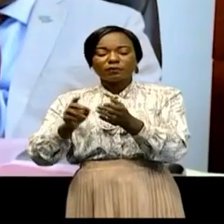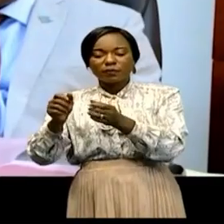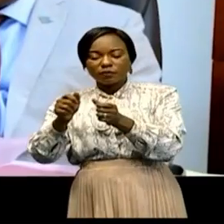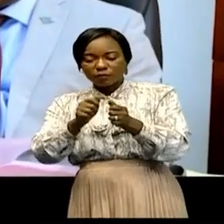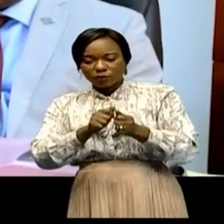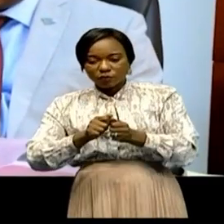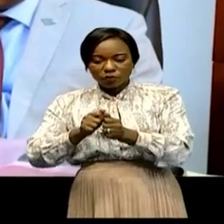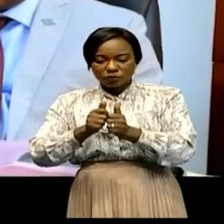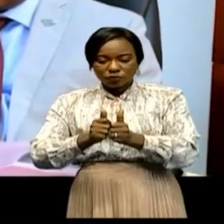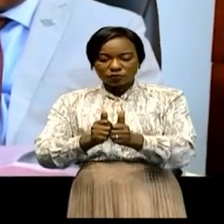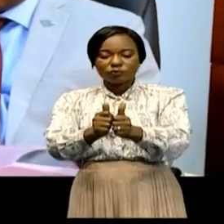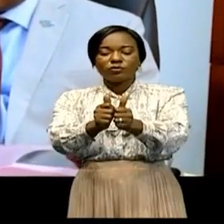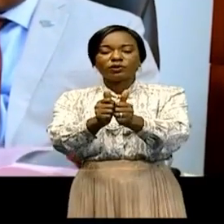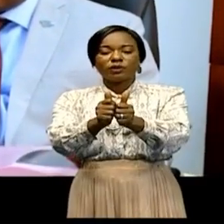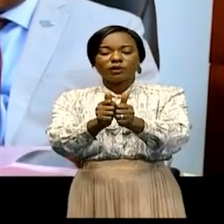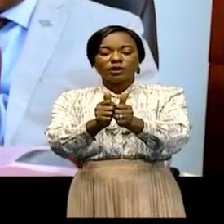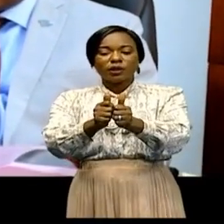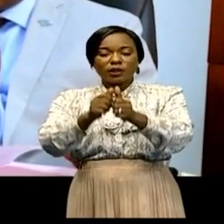proroger le contrat.